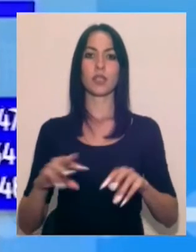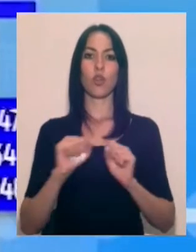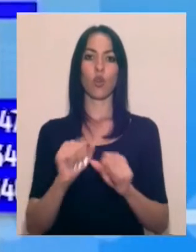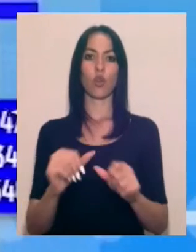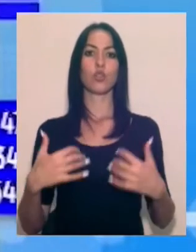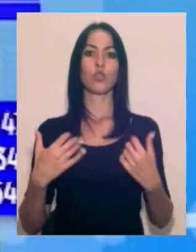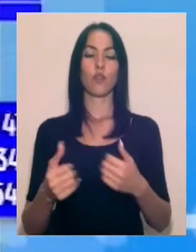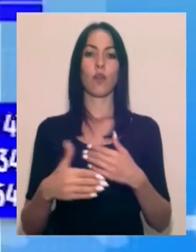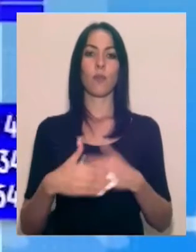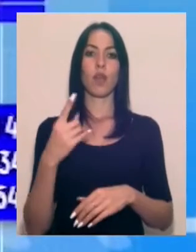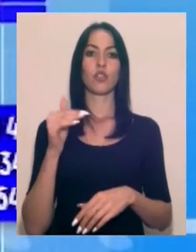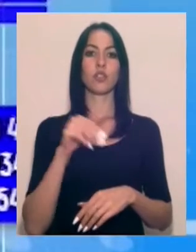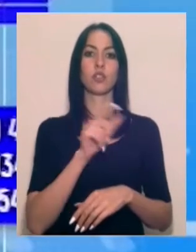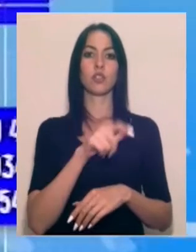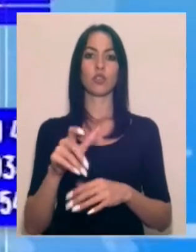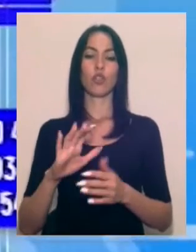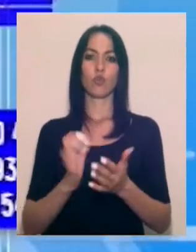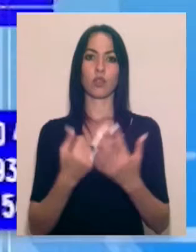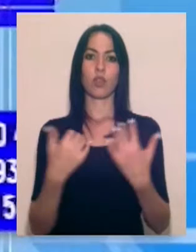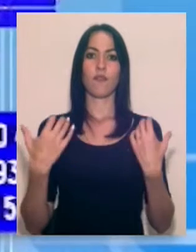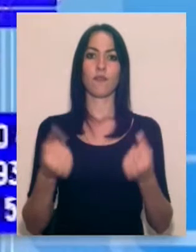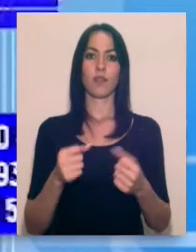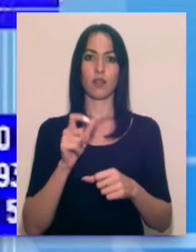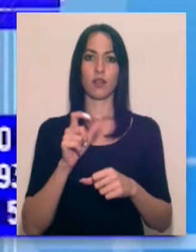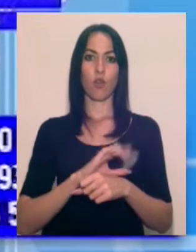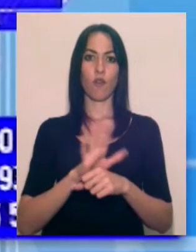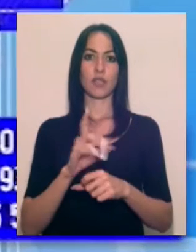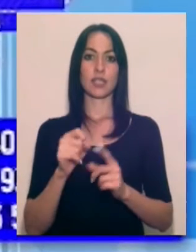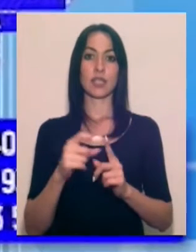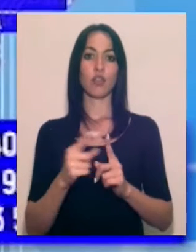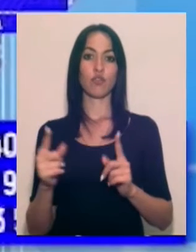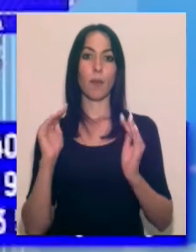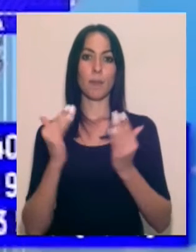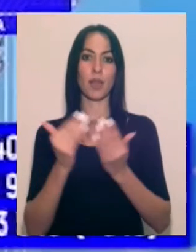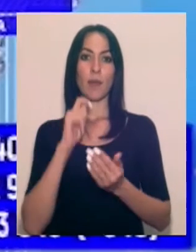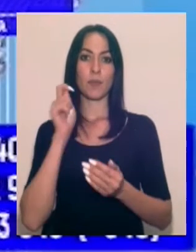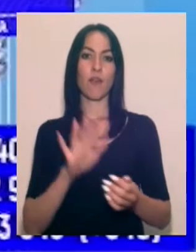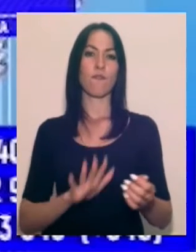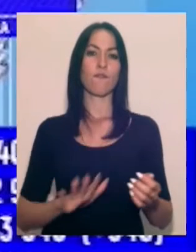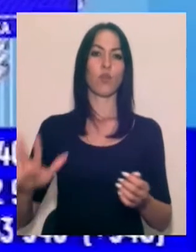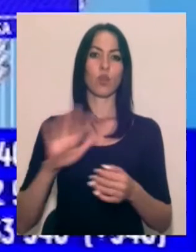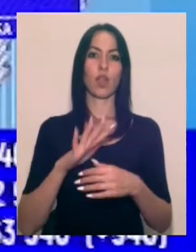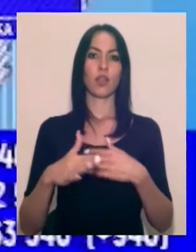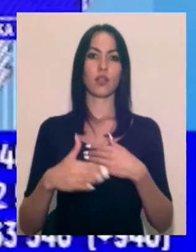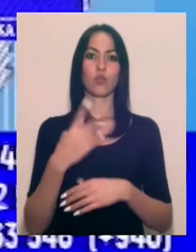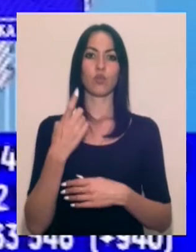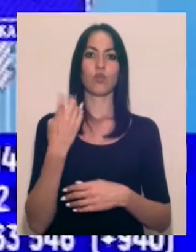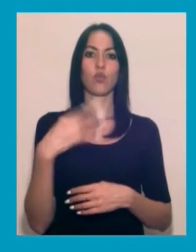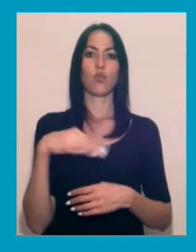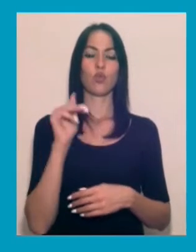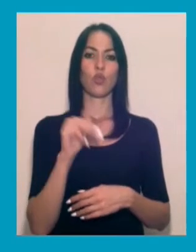Майже тисяча людей побороли COVID. За час пандемії в Україні COVID-19 підхопили понад 140 тисяч людей.